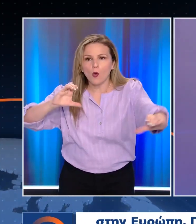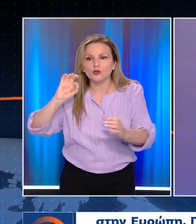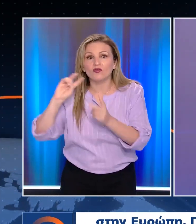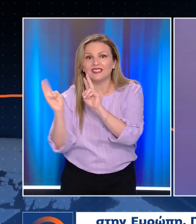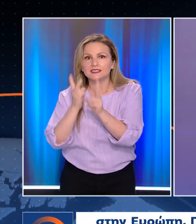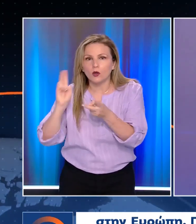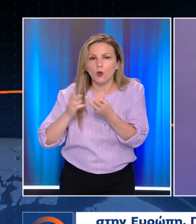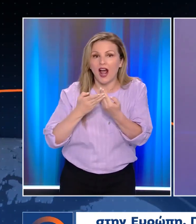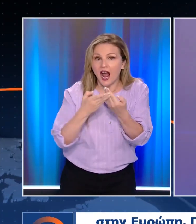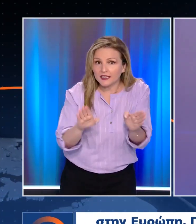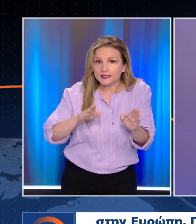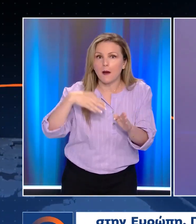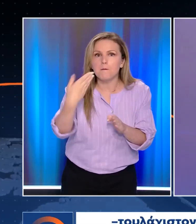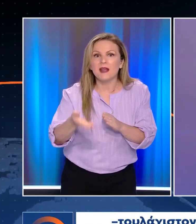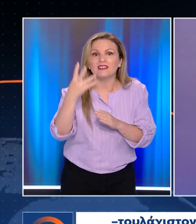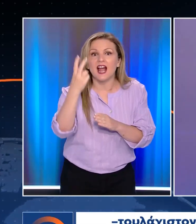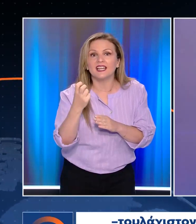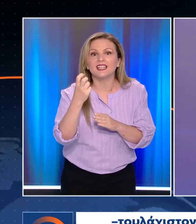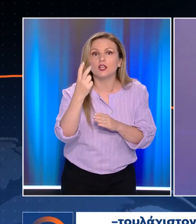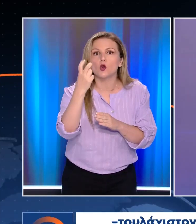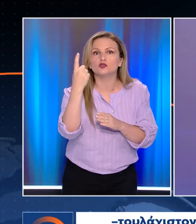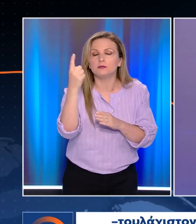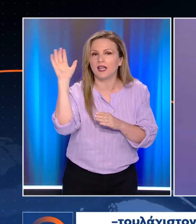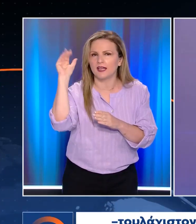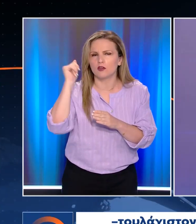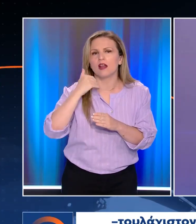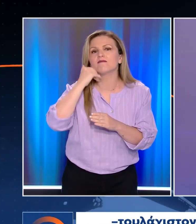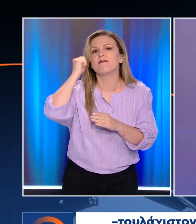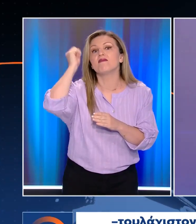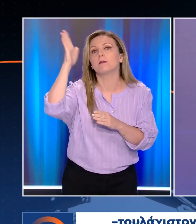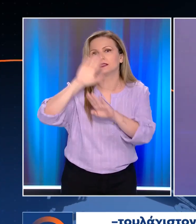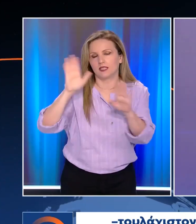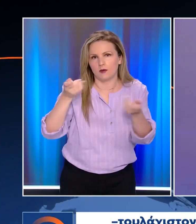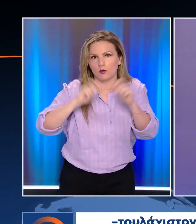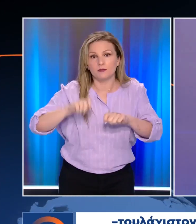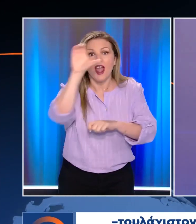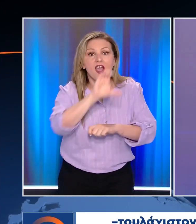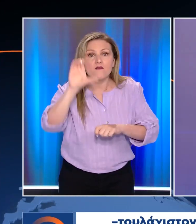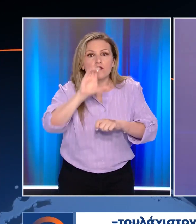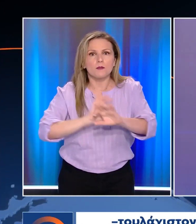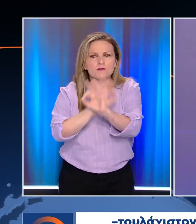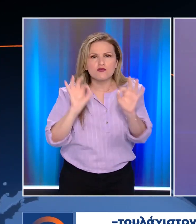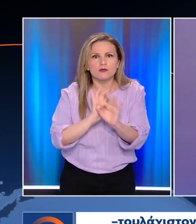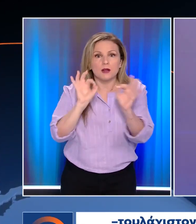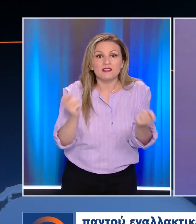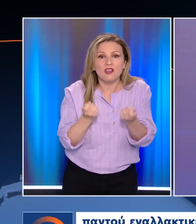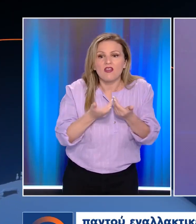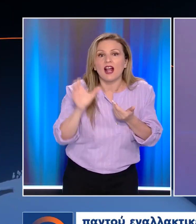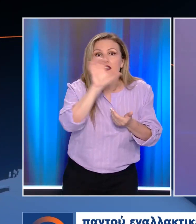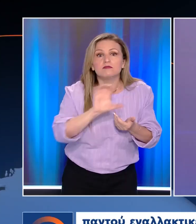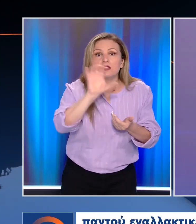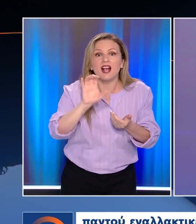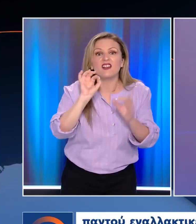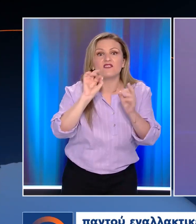Υπότιτλοι AUTHORWAVE τουλάχιστον σε πλήρη λειτουργία και η Ευρώπη προετοιμάζεται για το χειρότερο σενάριο αναζητώντας